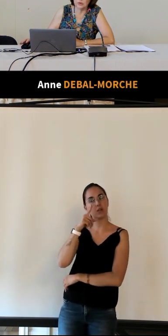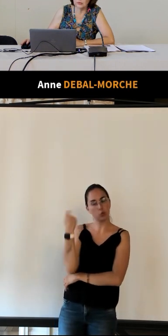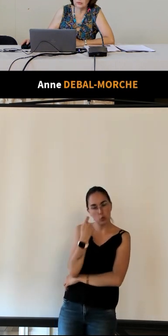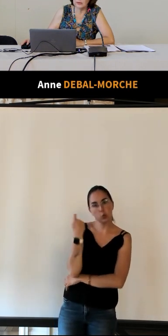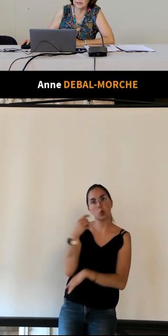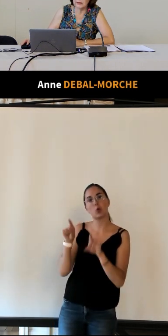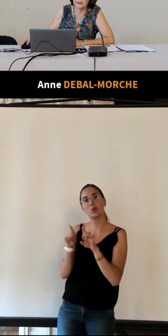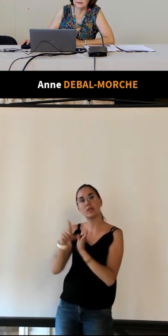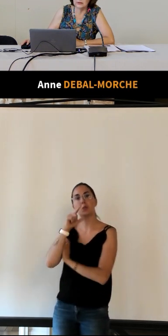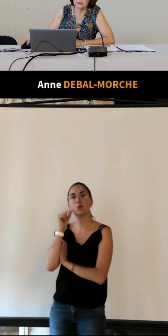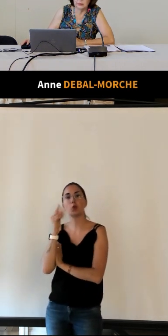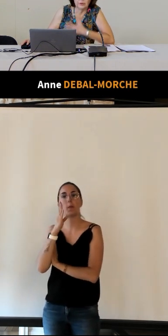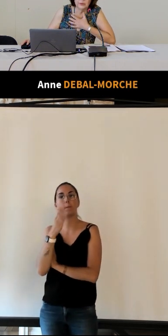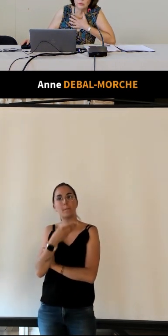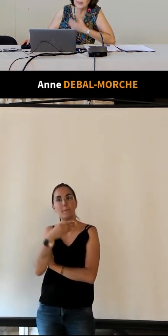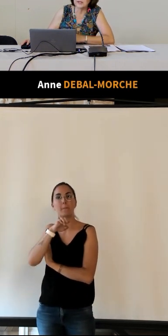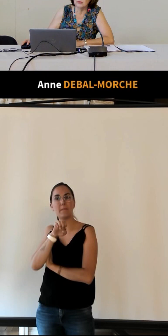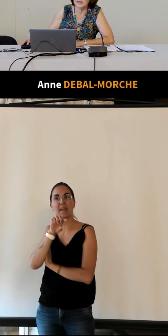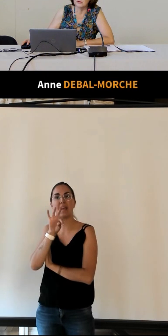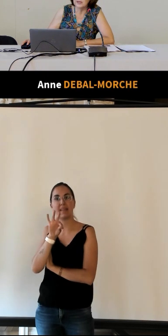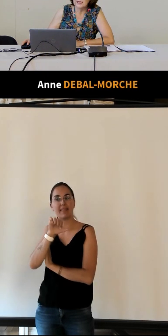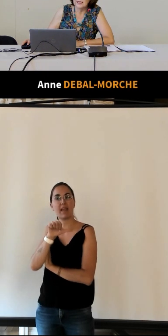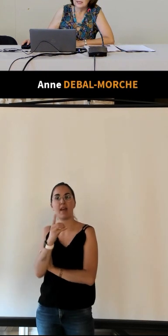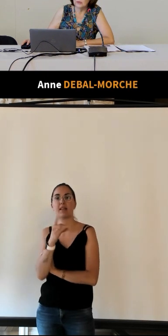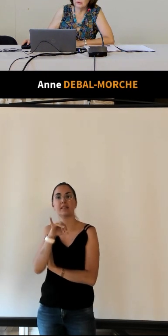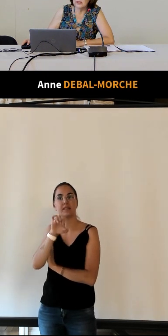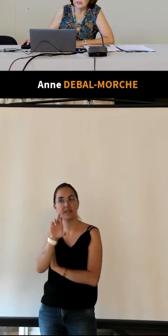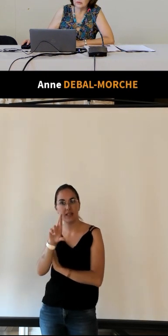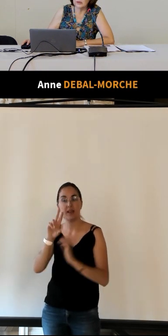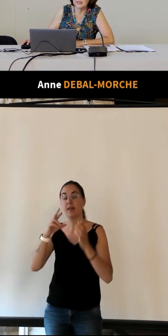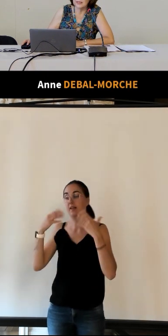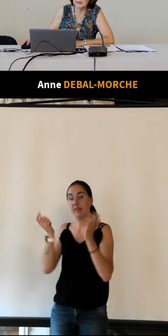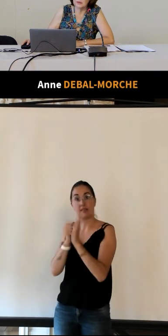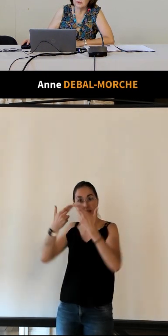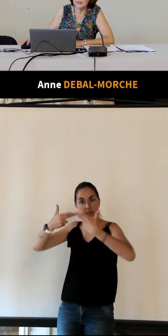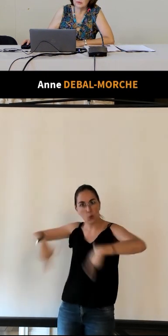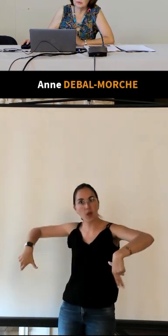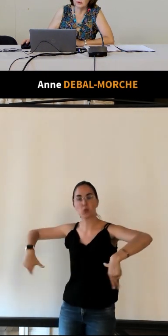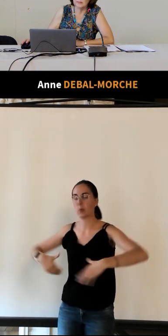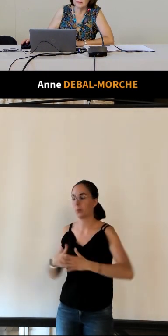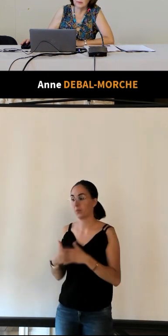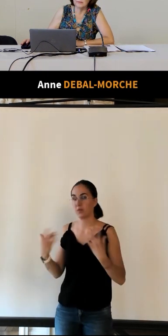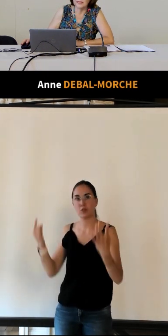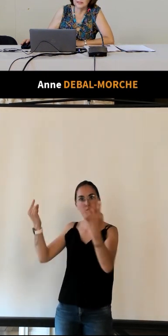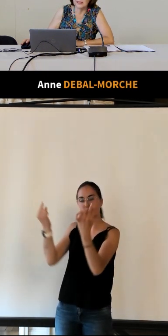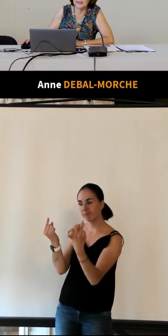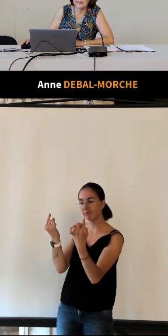le jour de l'inauguration pardon et donc qui s'entretiennent puisque Paul Métadier était